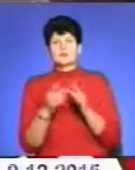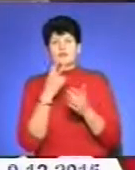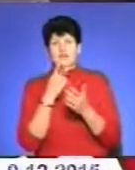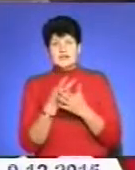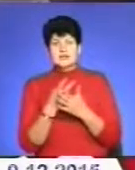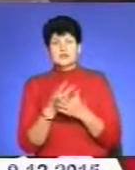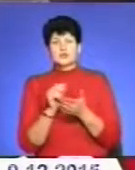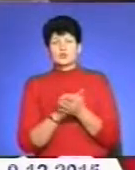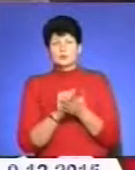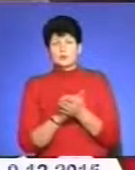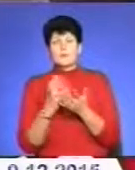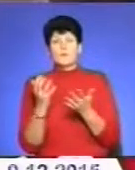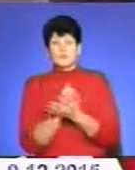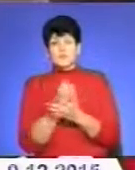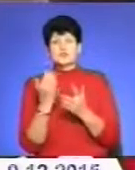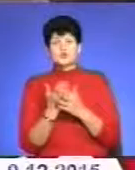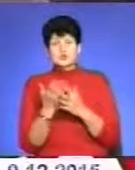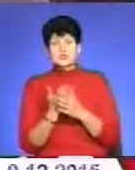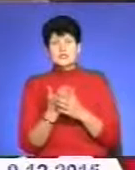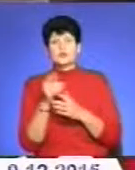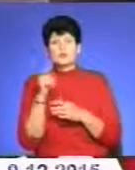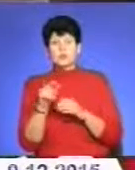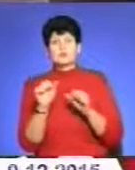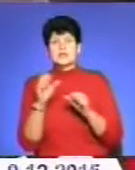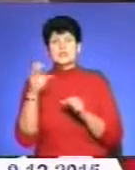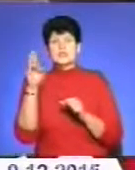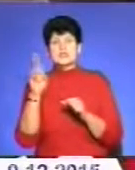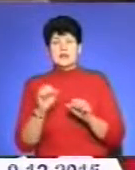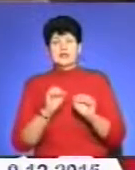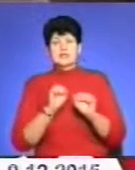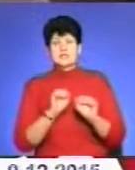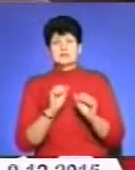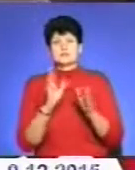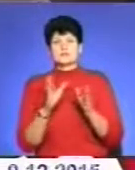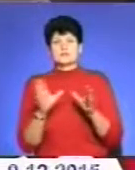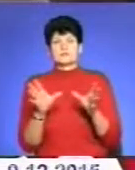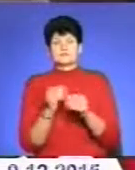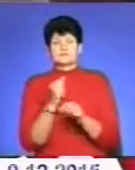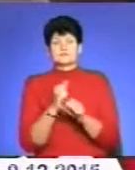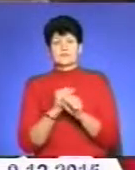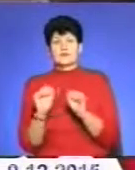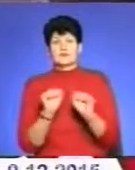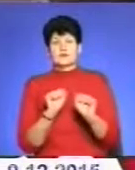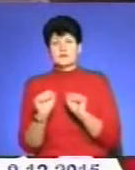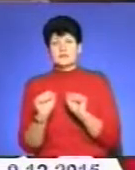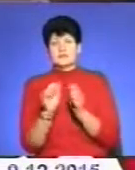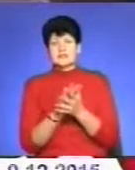виходить субсидії, тоді управління соціального захисту контактує з заявником і той подає